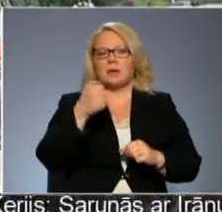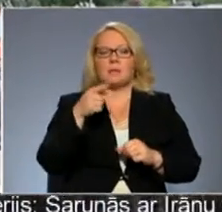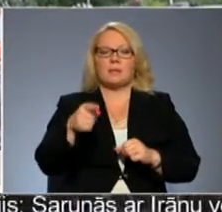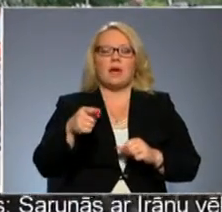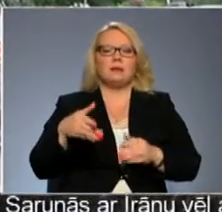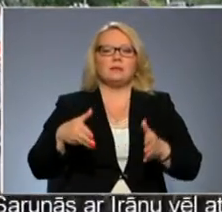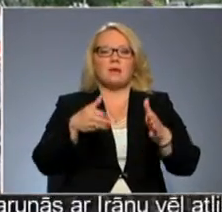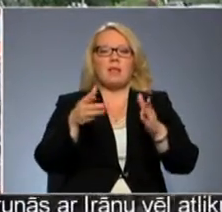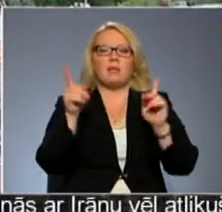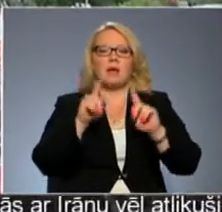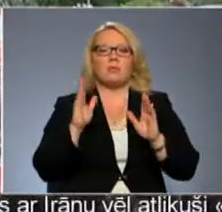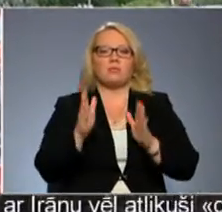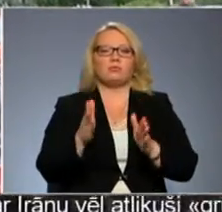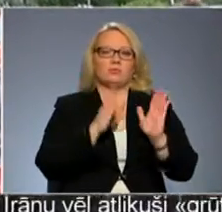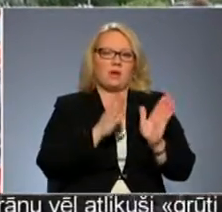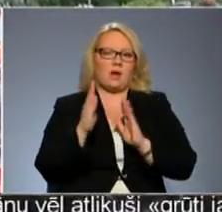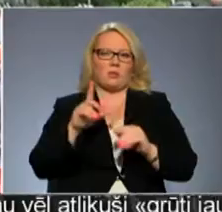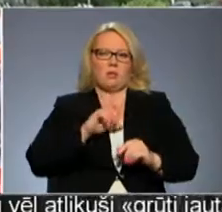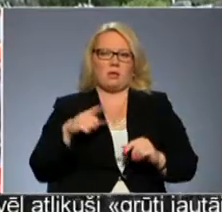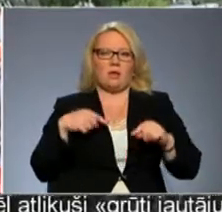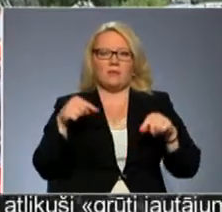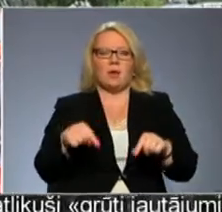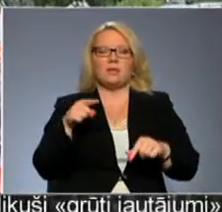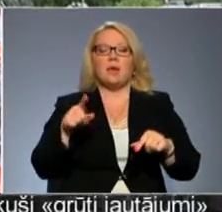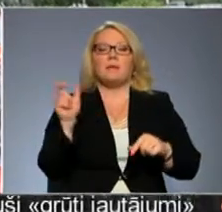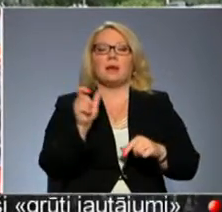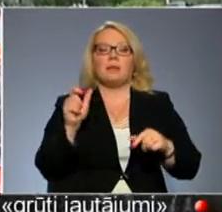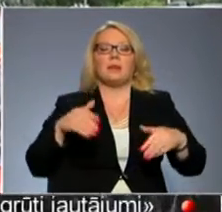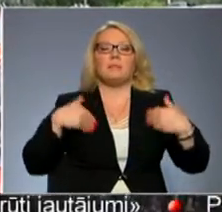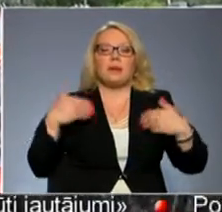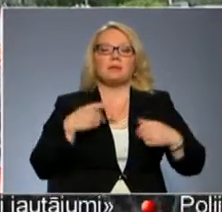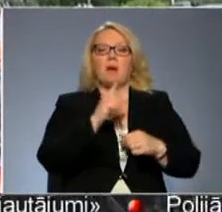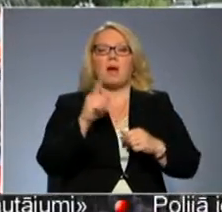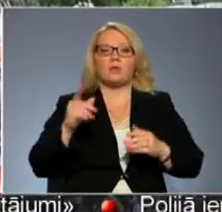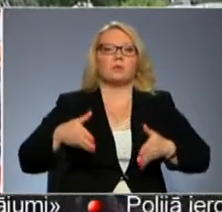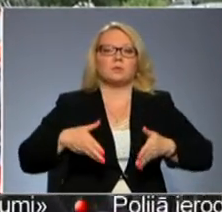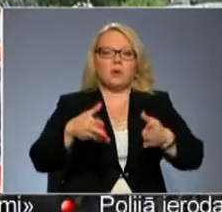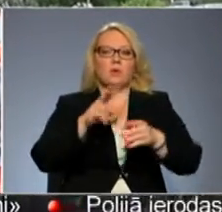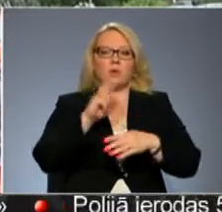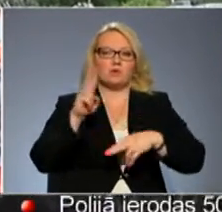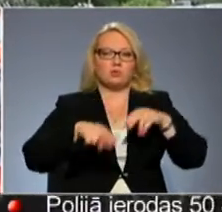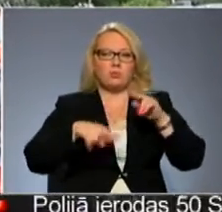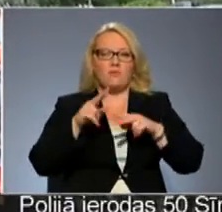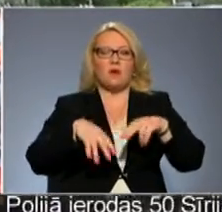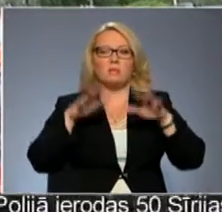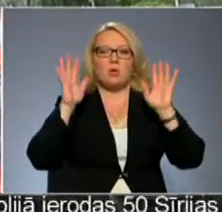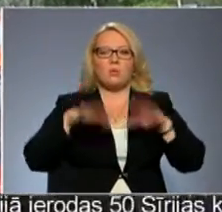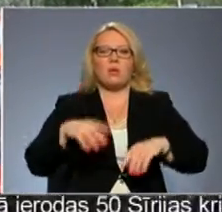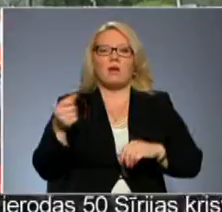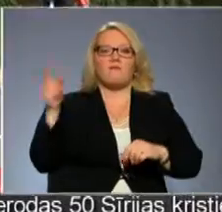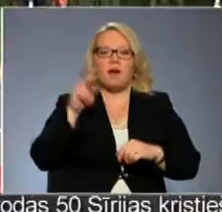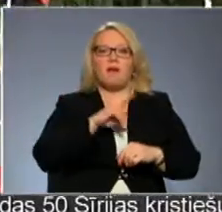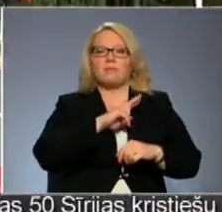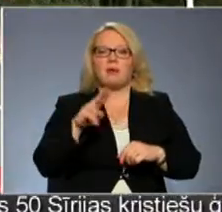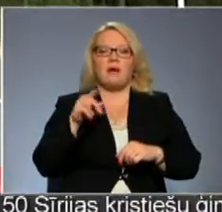ceļa lieta būtu daudzmēr sakārtot Latvijā. Šajā brīdī, protams, prieks par katru ceļu, kas ir uzbūvēts, bet brūk kopā viņa vairāk nekā viņa spēlēja